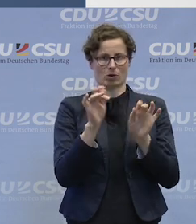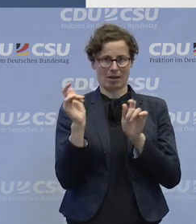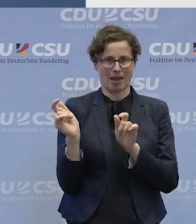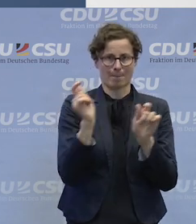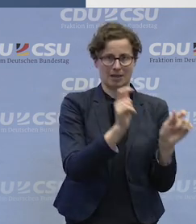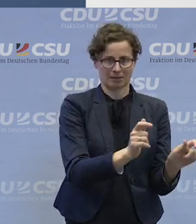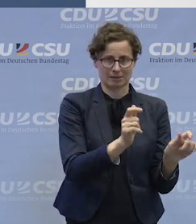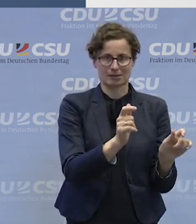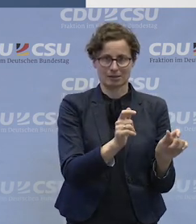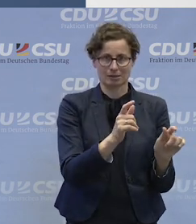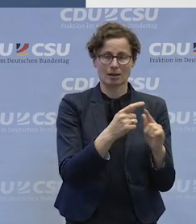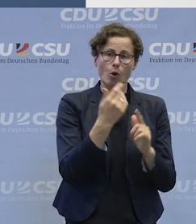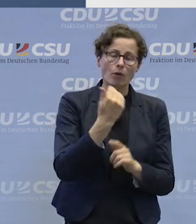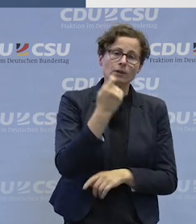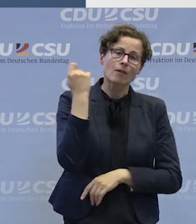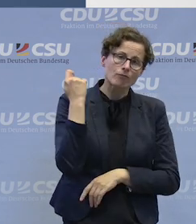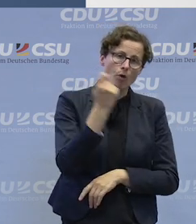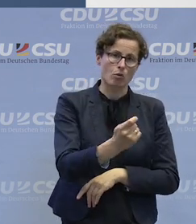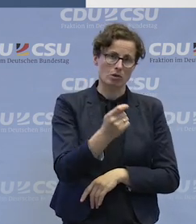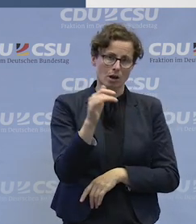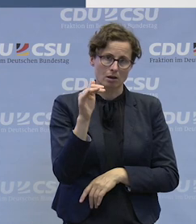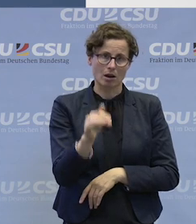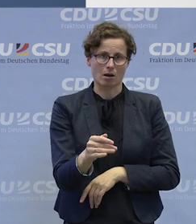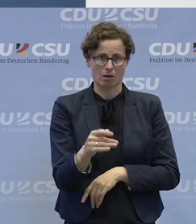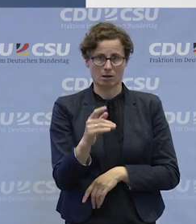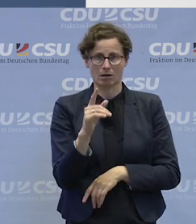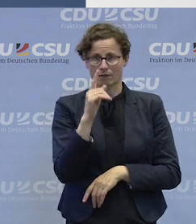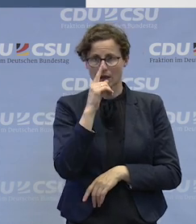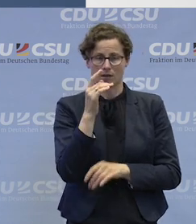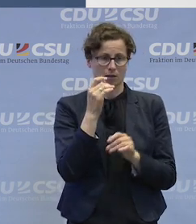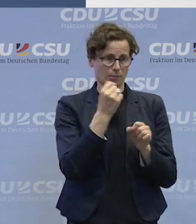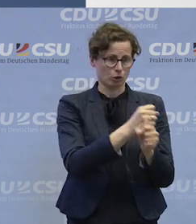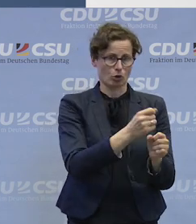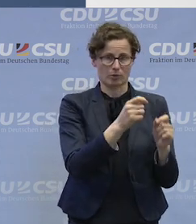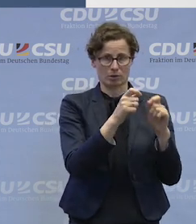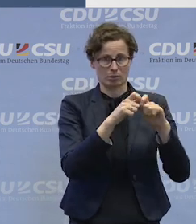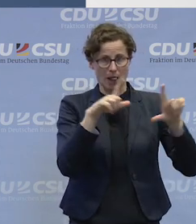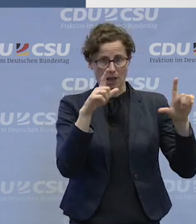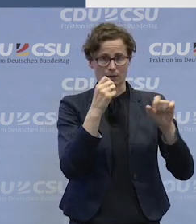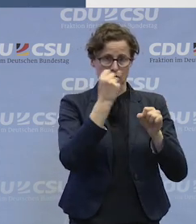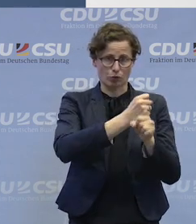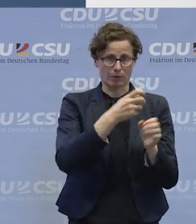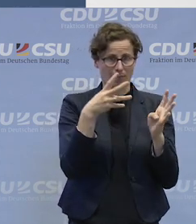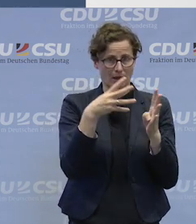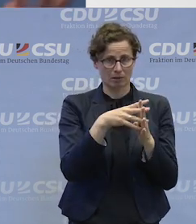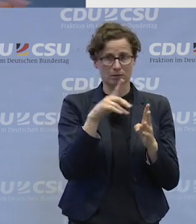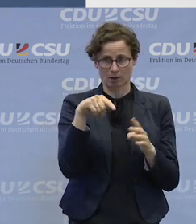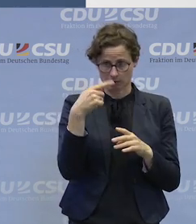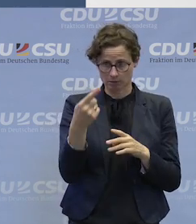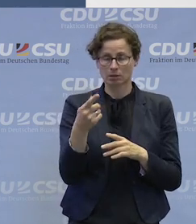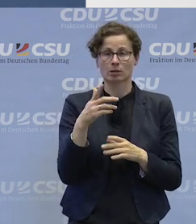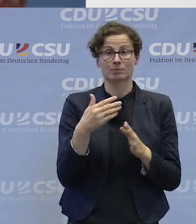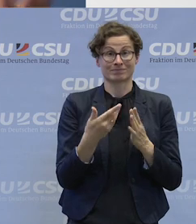dass es Vorurteile gibt bei bestimmten Menschen mit bestimmten Beeinträchtigungen. und unsere Erfahrung ist, dass wir das nur dann